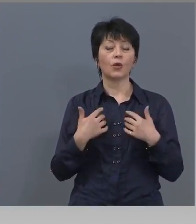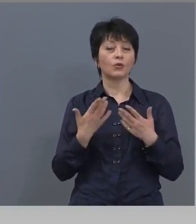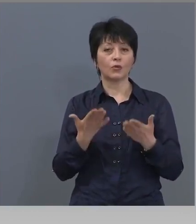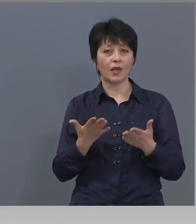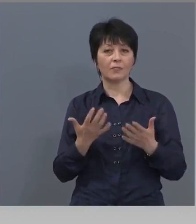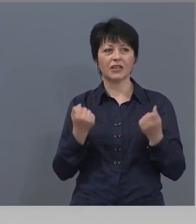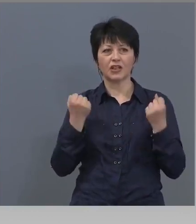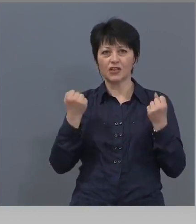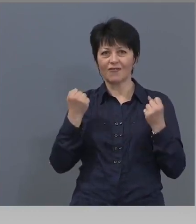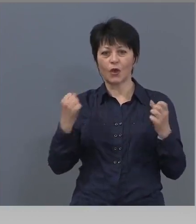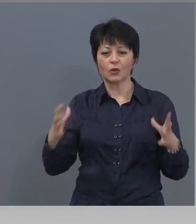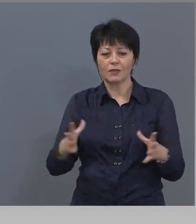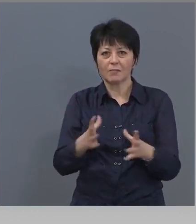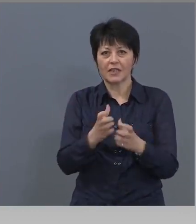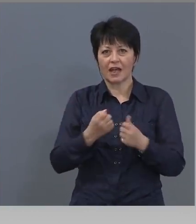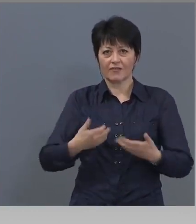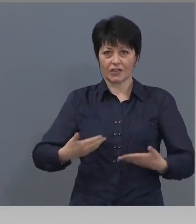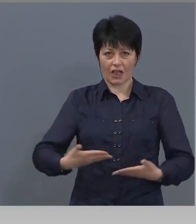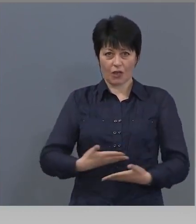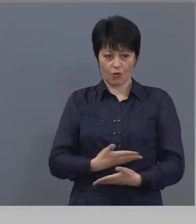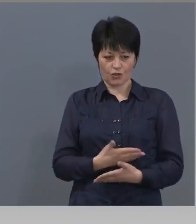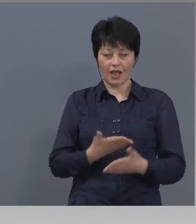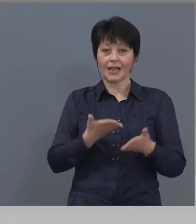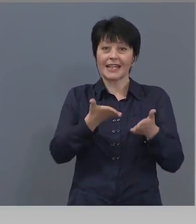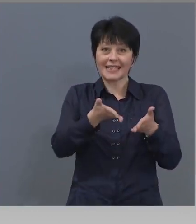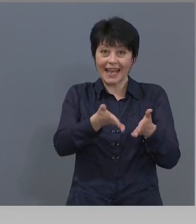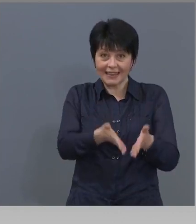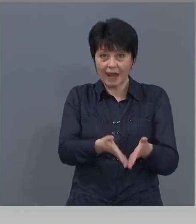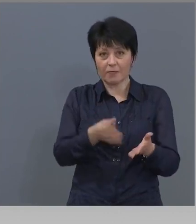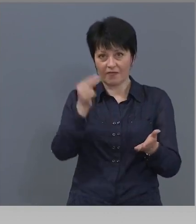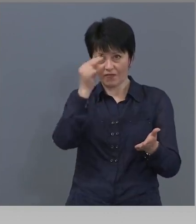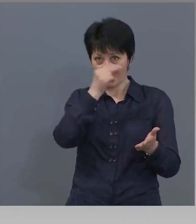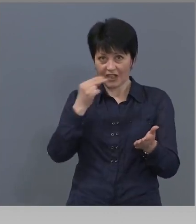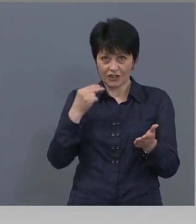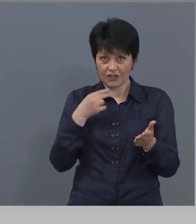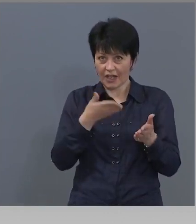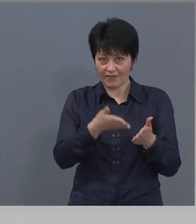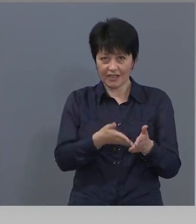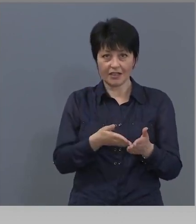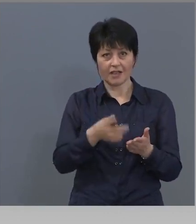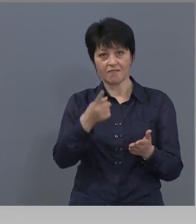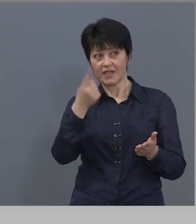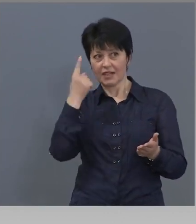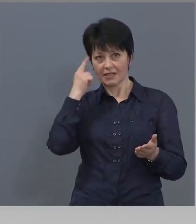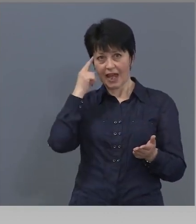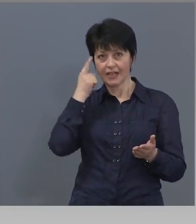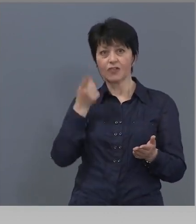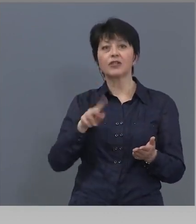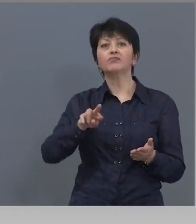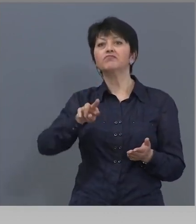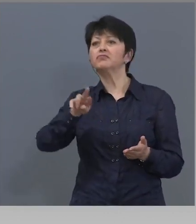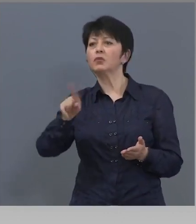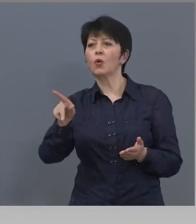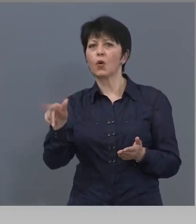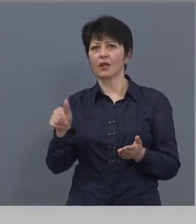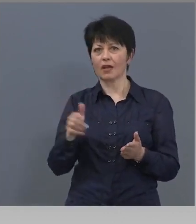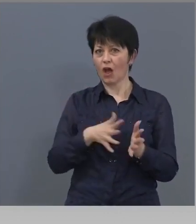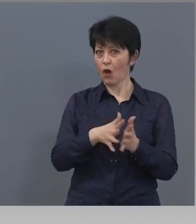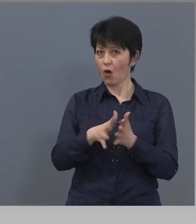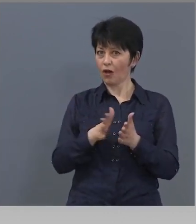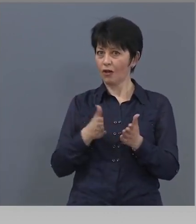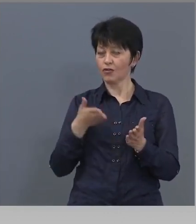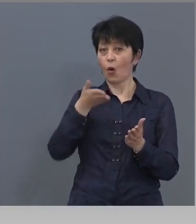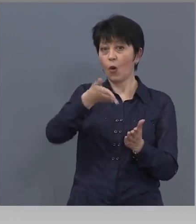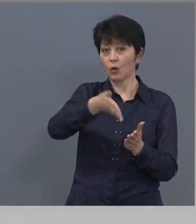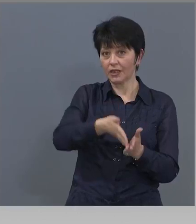животоспасяваща нужда да са там. Но вие знаете, че и други хора ще отидат на църква. Не можем да разчитаме на това избирателно, който